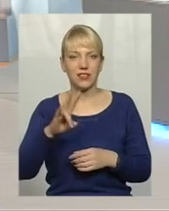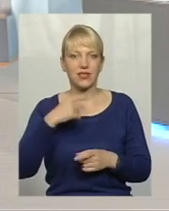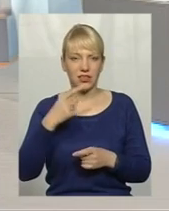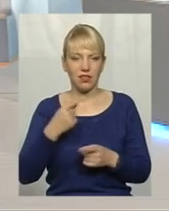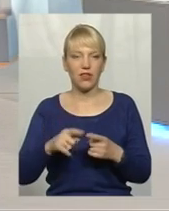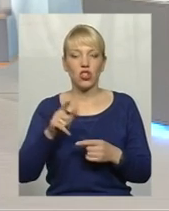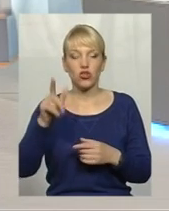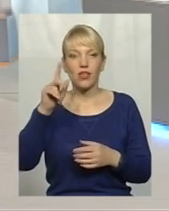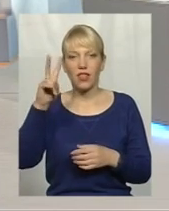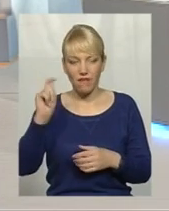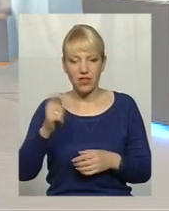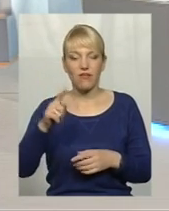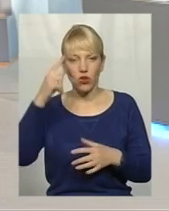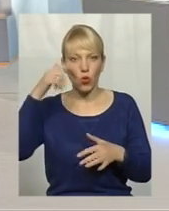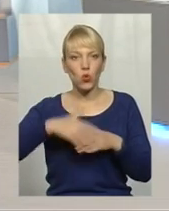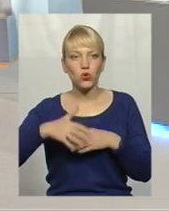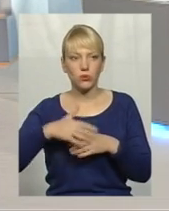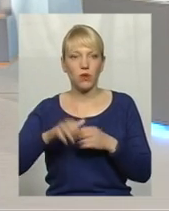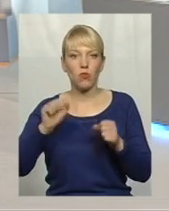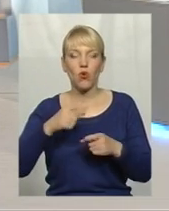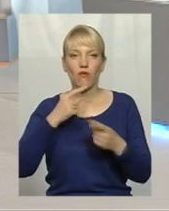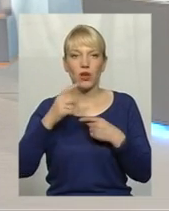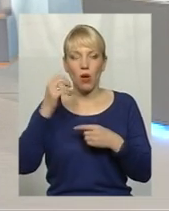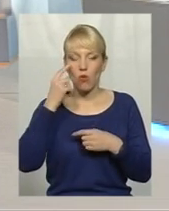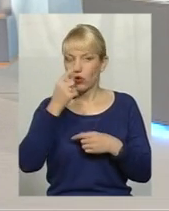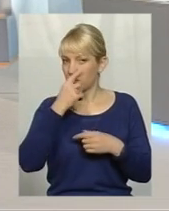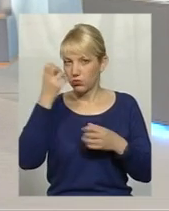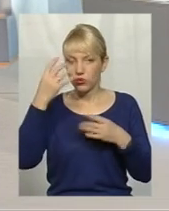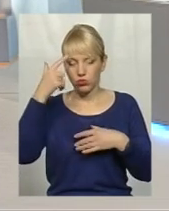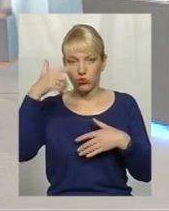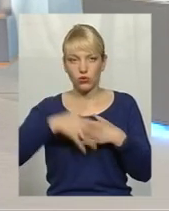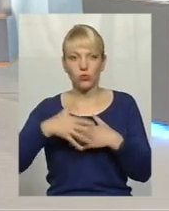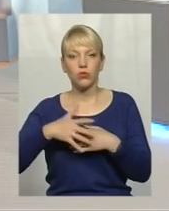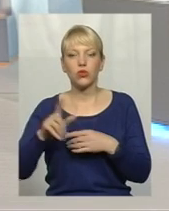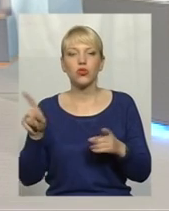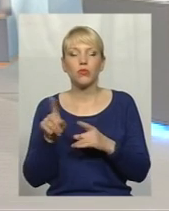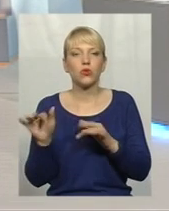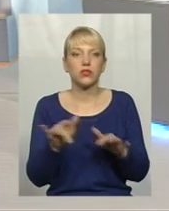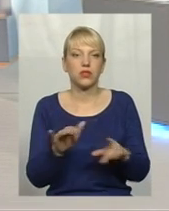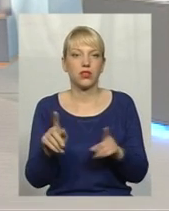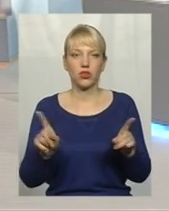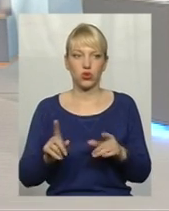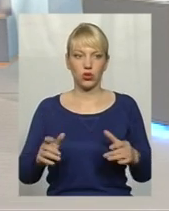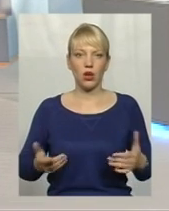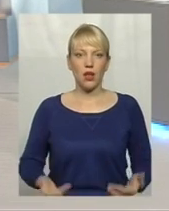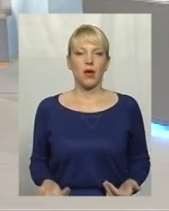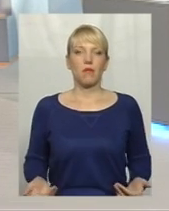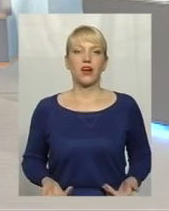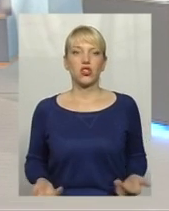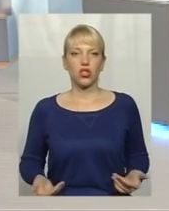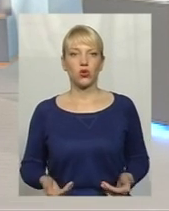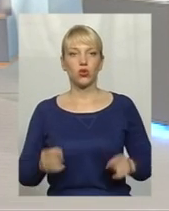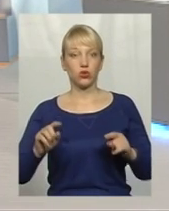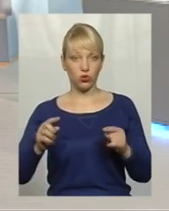можуть не говорити на цю тему, але вони розуміють по очах, вони розуміють по тих діях, що пережилося. І